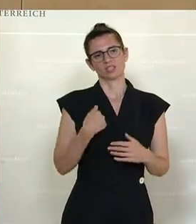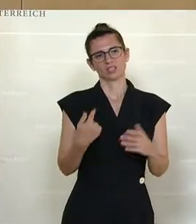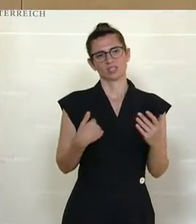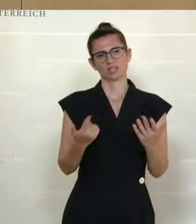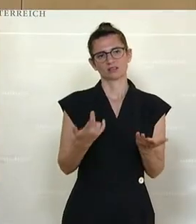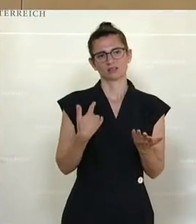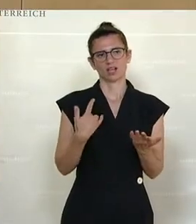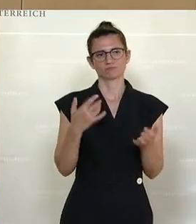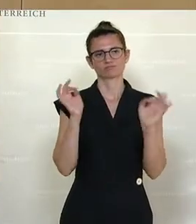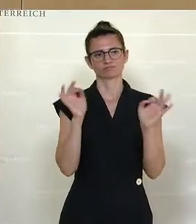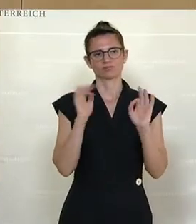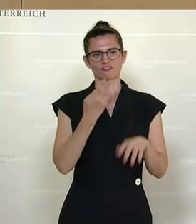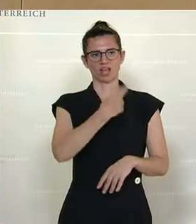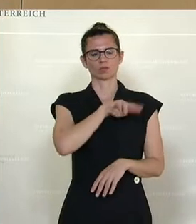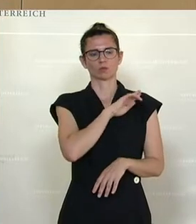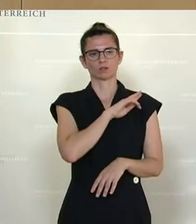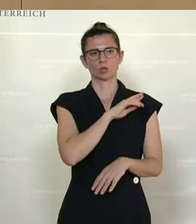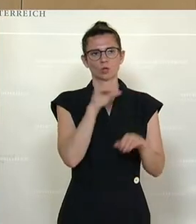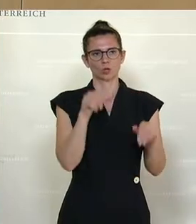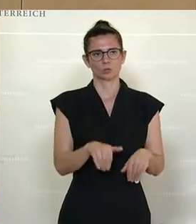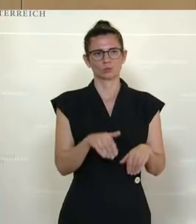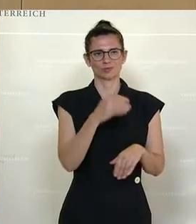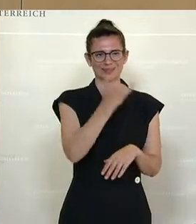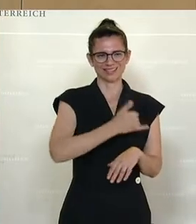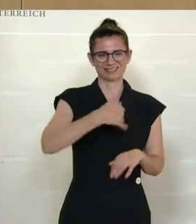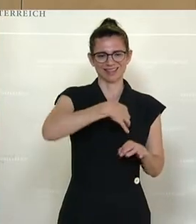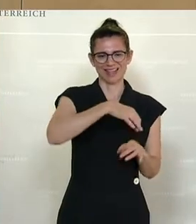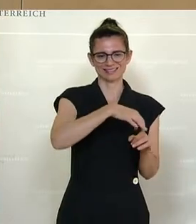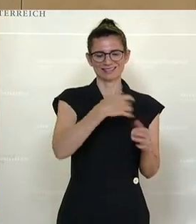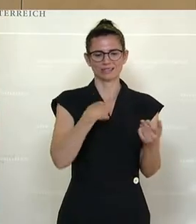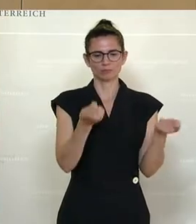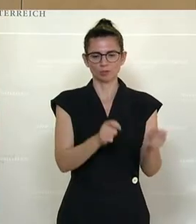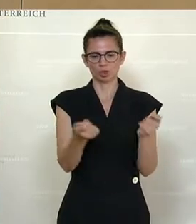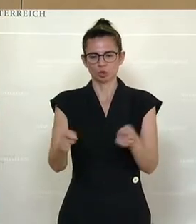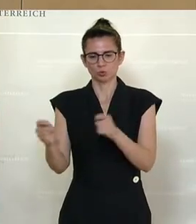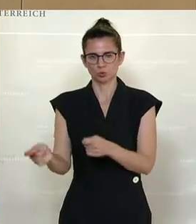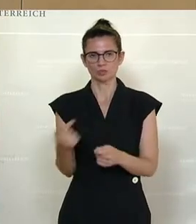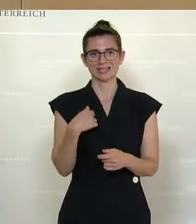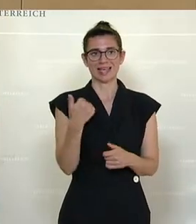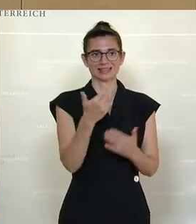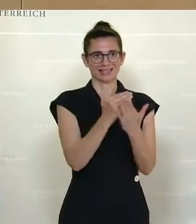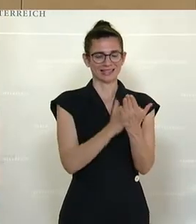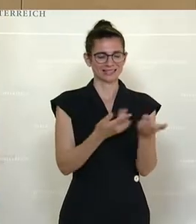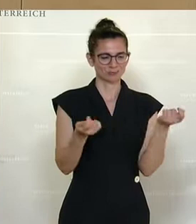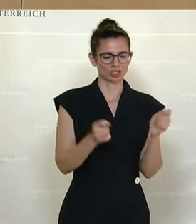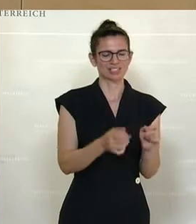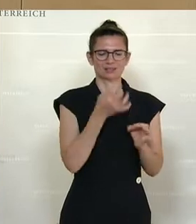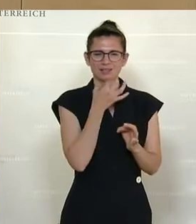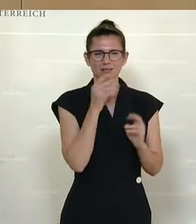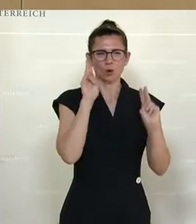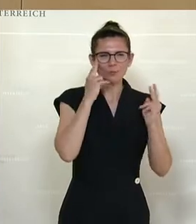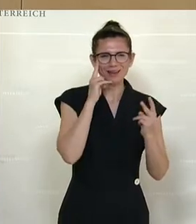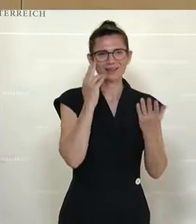Verantwortung zu. Und wir müssen schon bei jedem einzelnen Beschluss, wo wir ein Gesetz beschließen, uns ganz genau